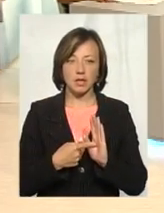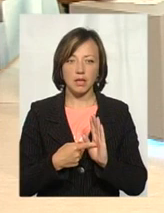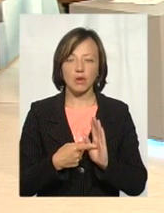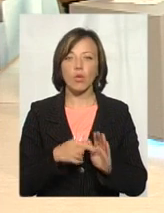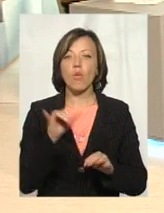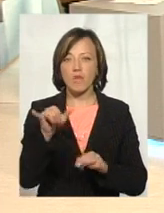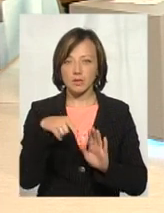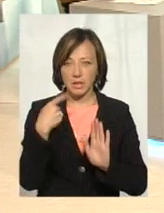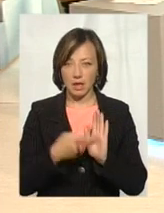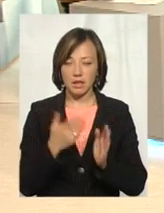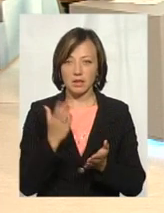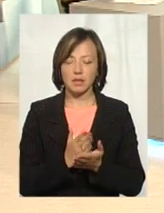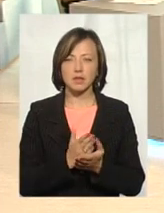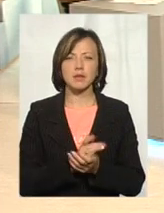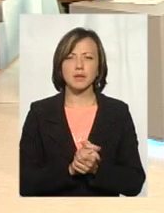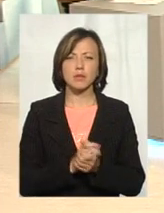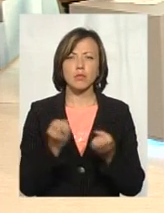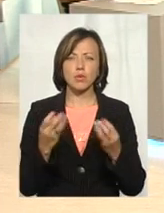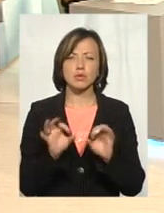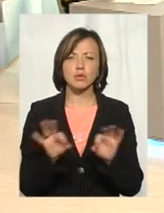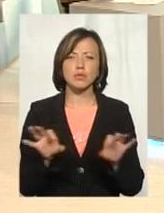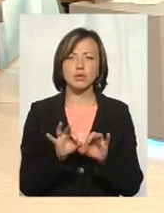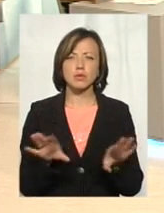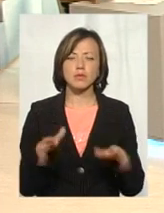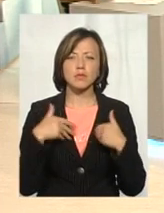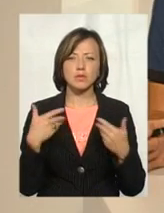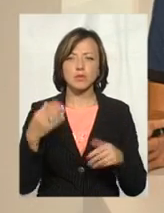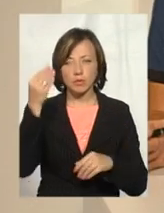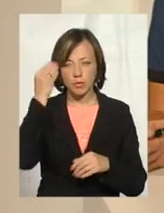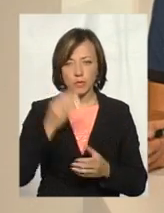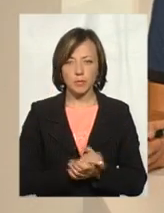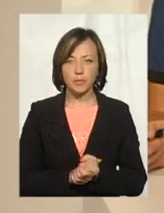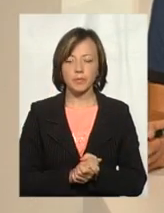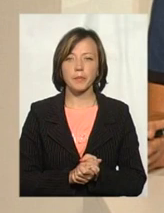Я перепрошую, у вас є запитання, чи немає? Чи ви просто зателефонували, щоб ви слалите свою думку?